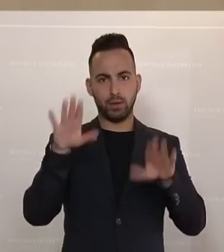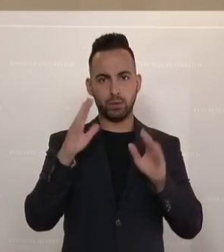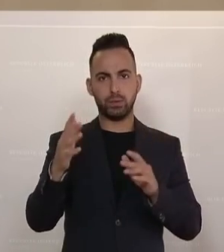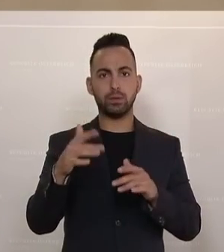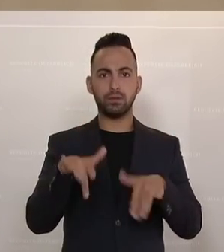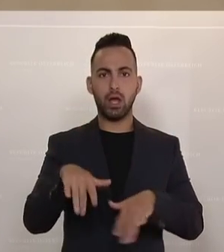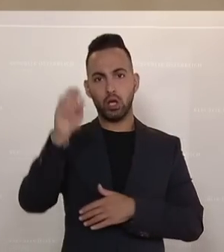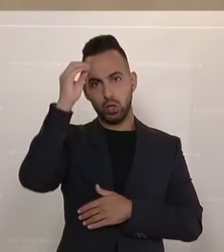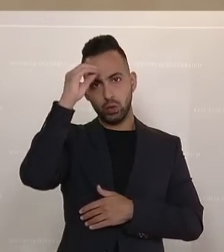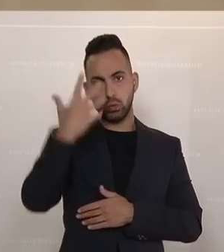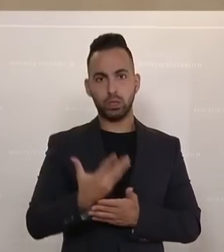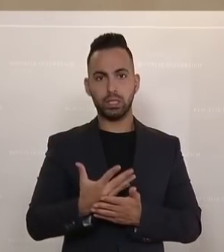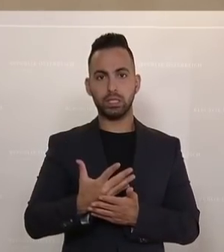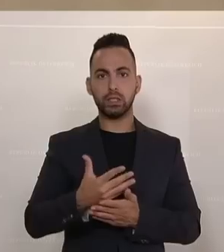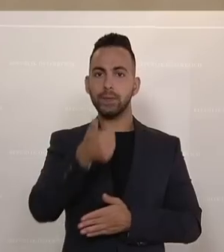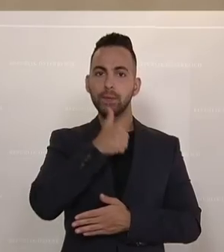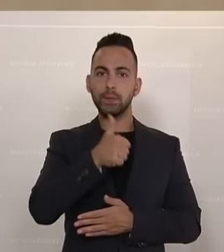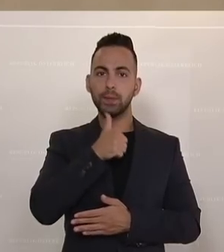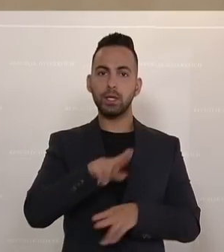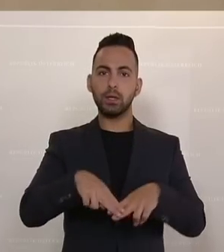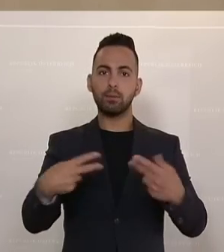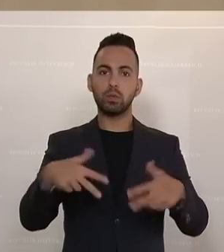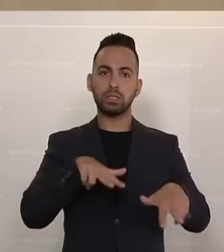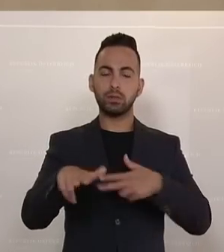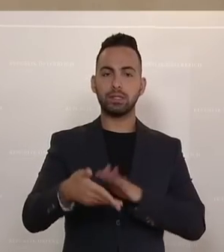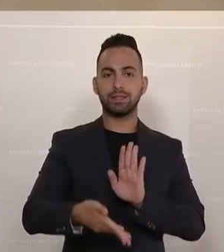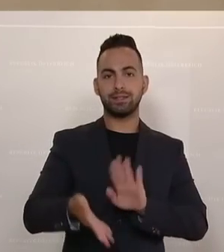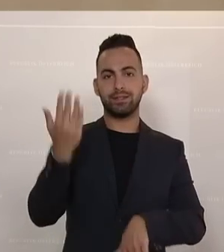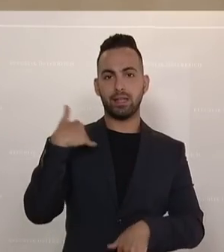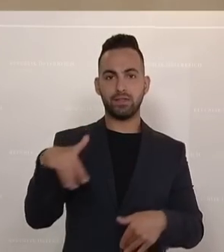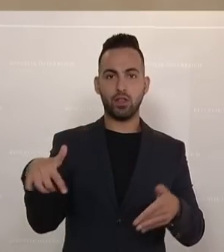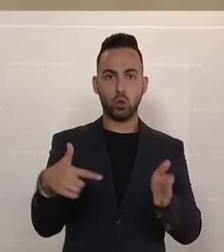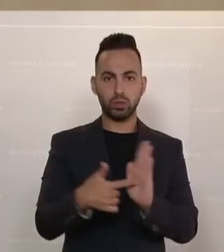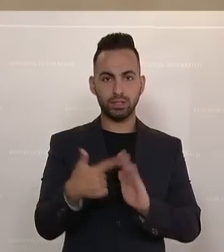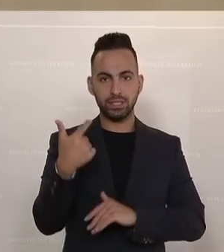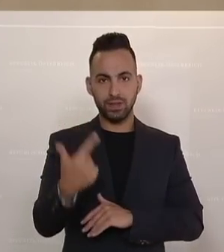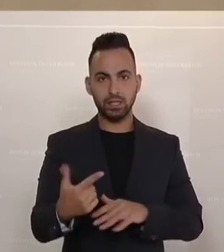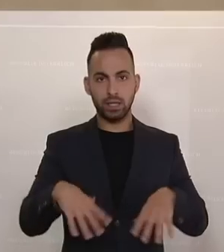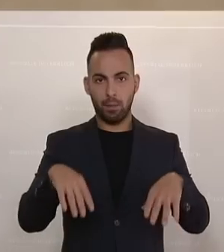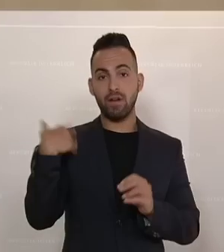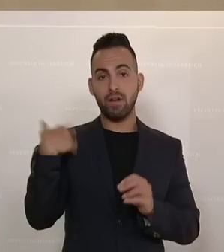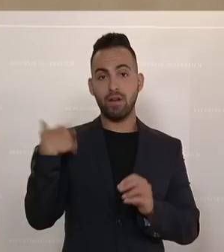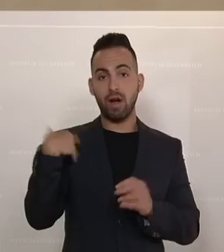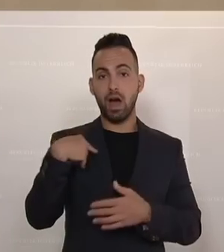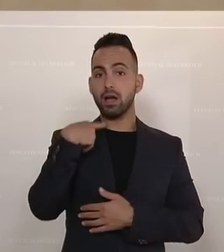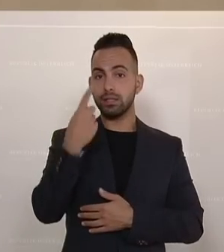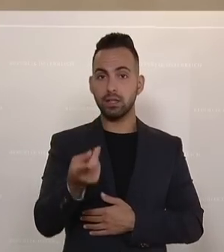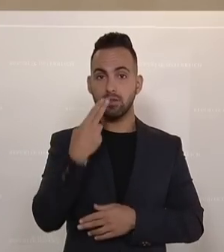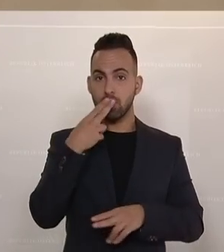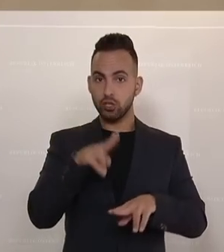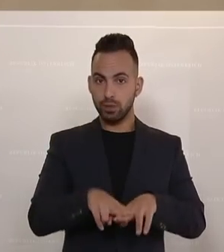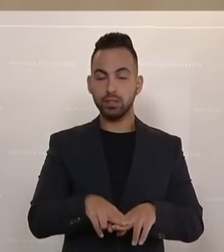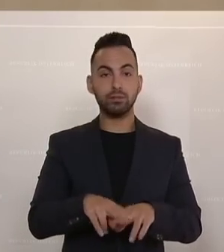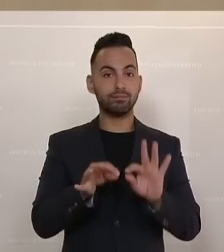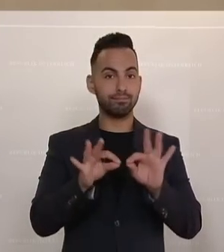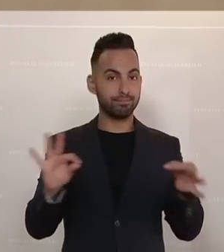eine türkis-grüne Bundesregierung seit Beginn 2020. Es hat geheißen, das Versprechen hat